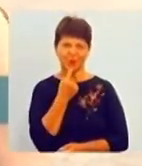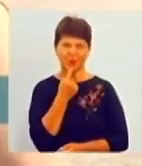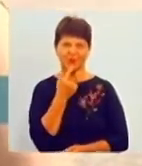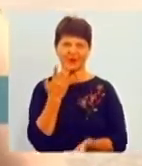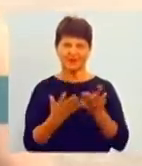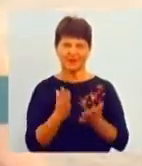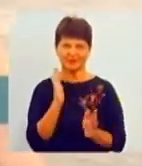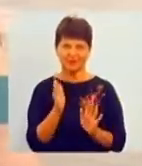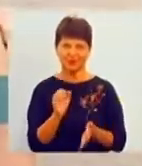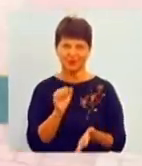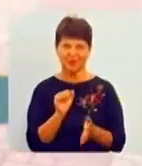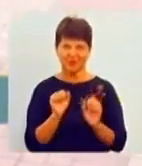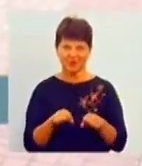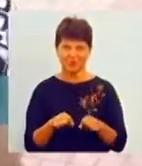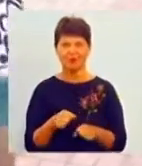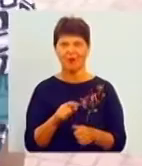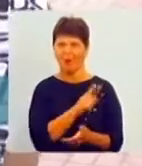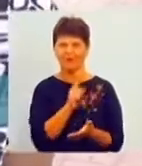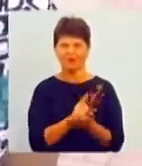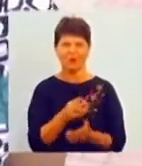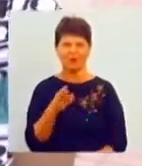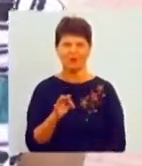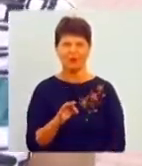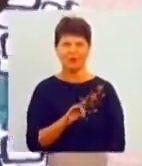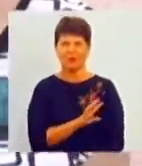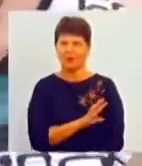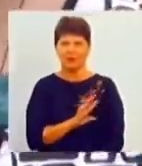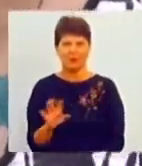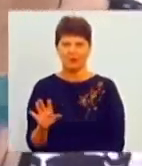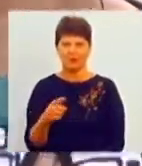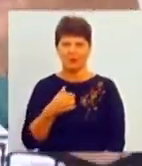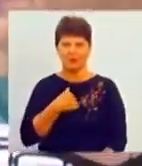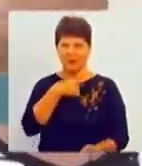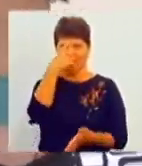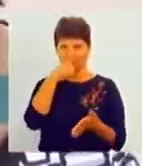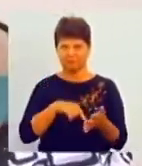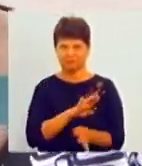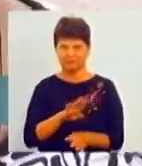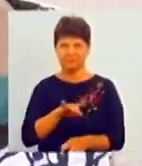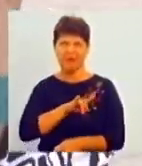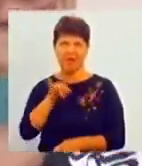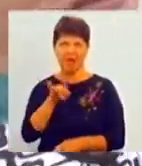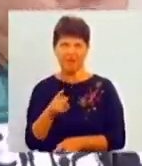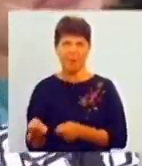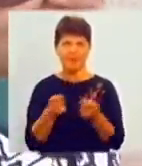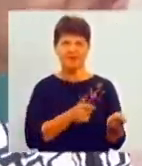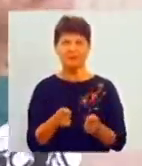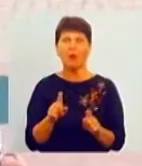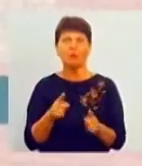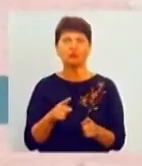можлива, обов'язково. Ні. Я не вірю в надійність вінницьких авіаперевезень. А чому не вірите в вінницьких?